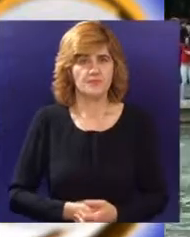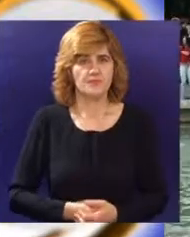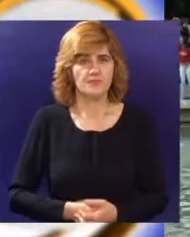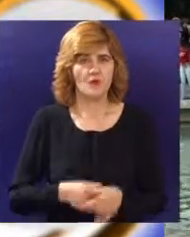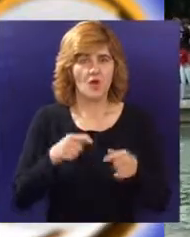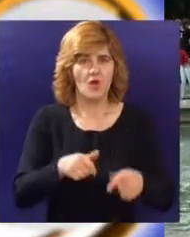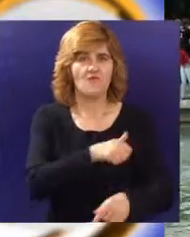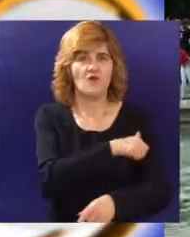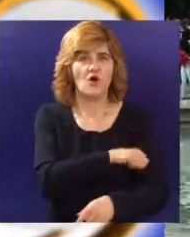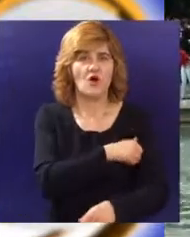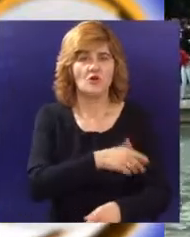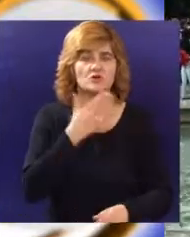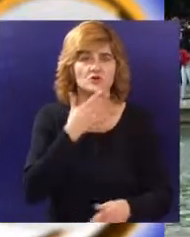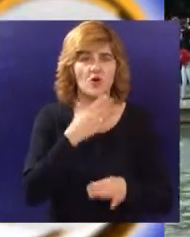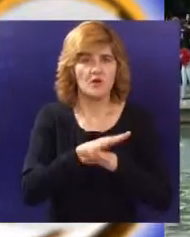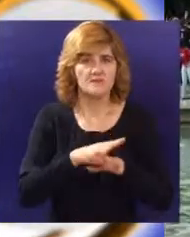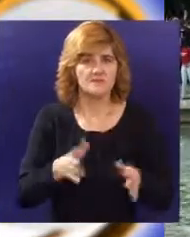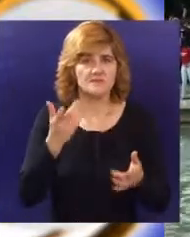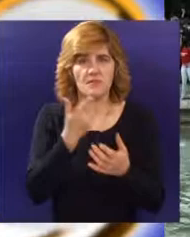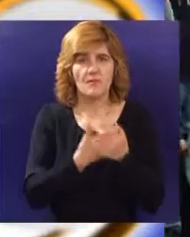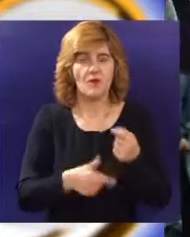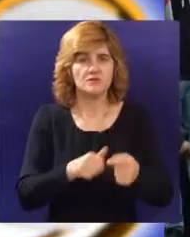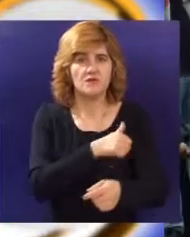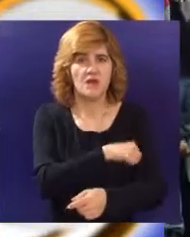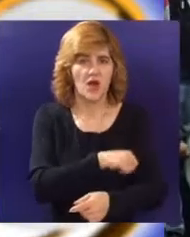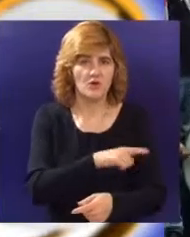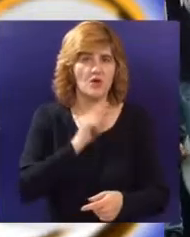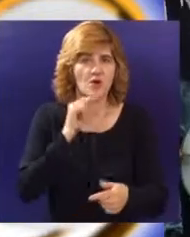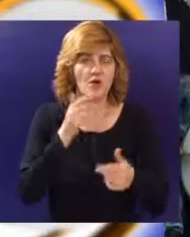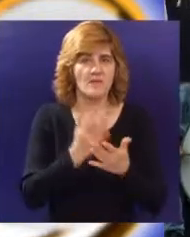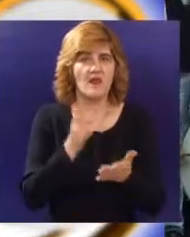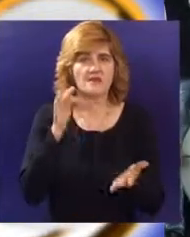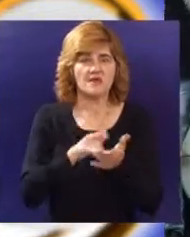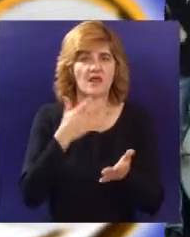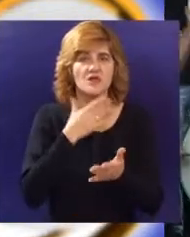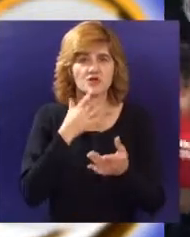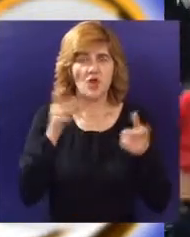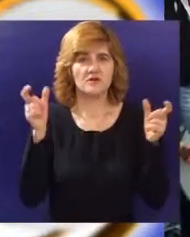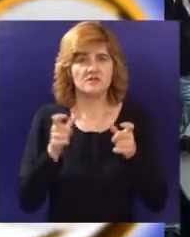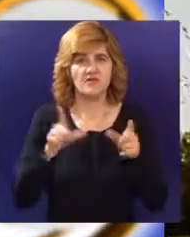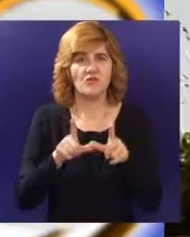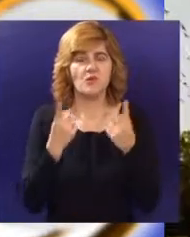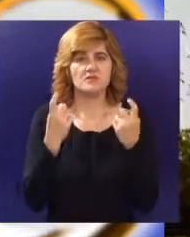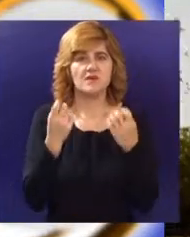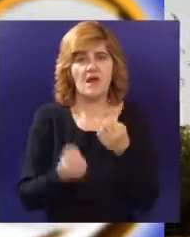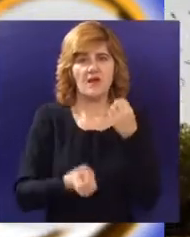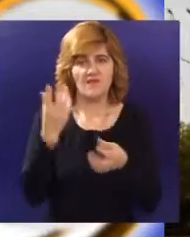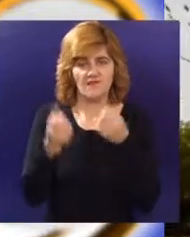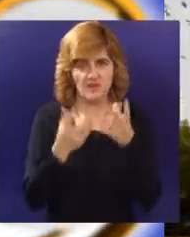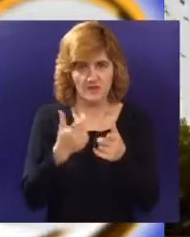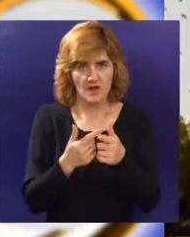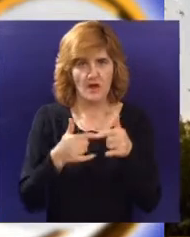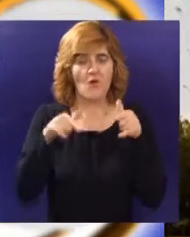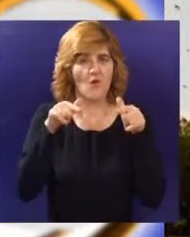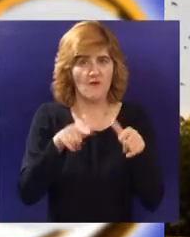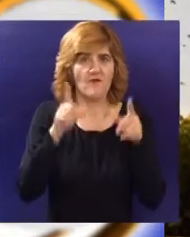Ovogodišnji maturanti su verovatno poslednja generacija, koja je završetak srednje škole proslavljala kupanjem u zelenoj fontani. Kako sada stvari stoje,